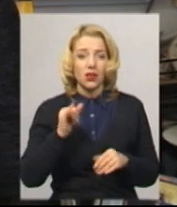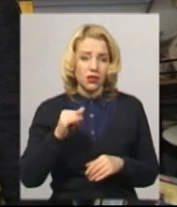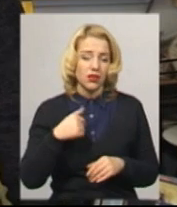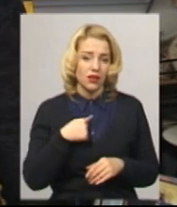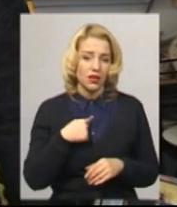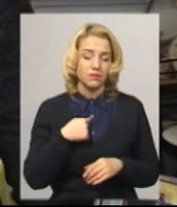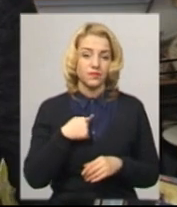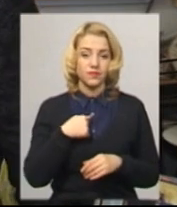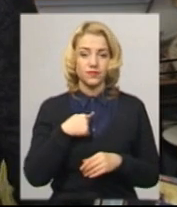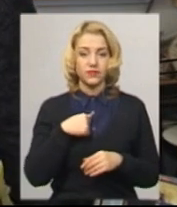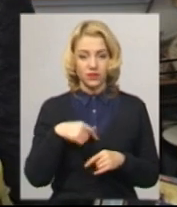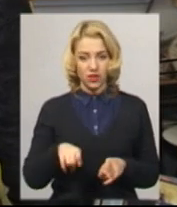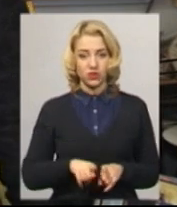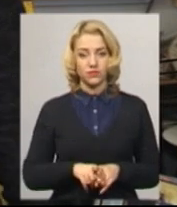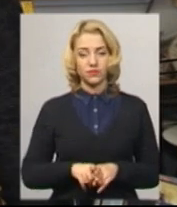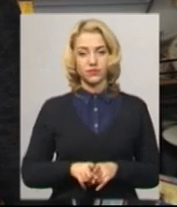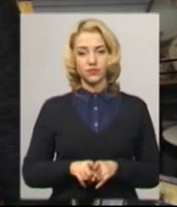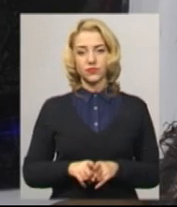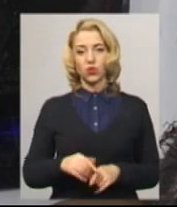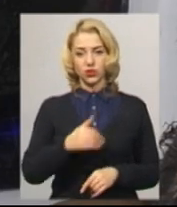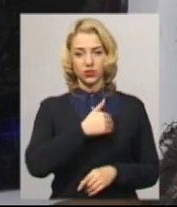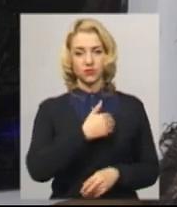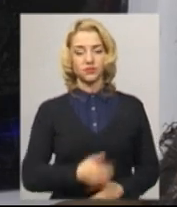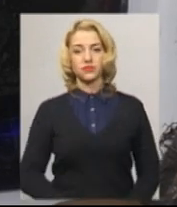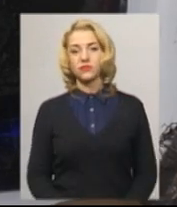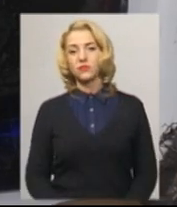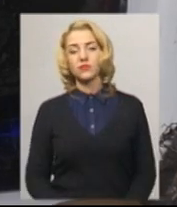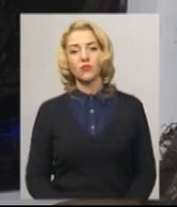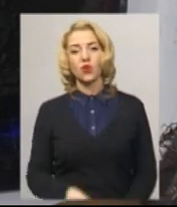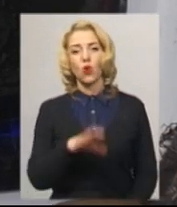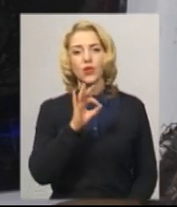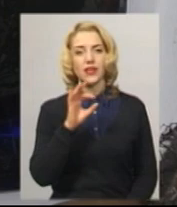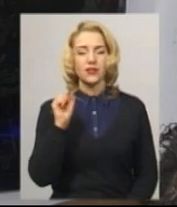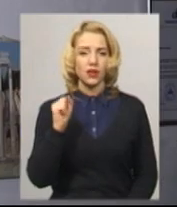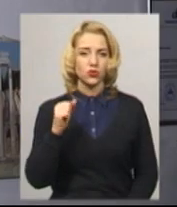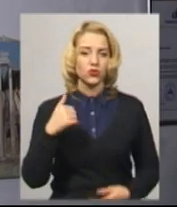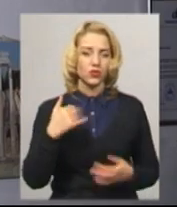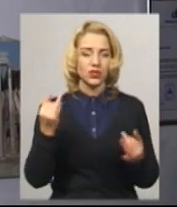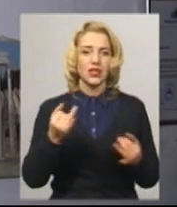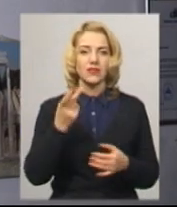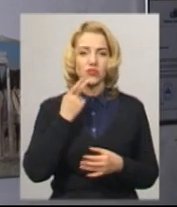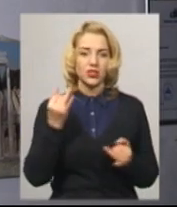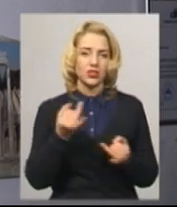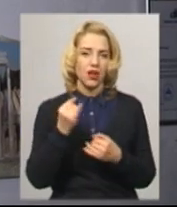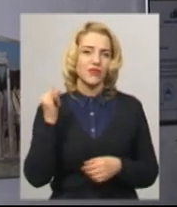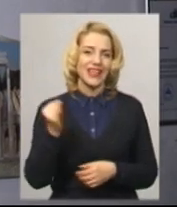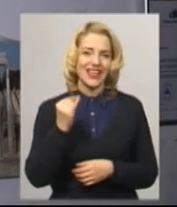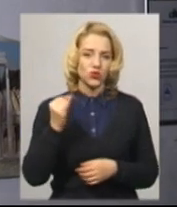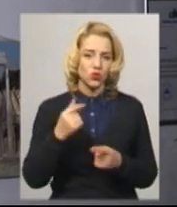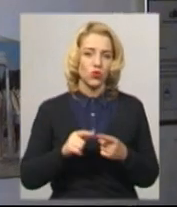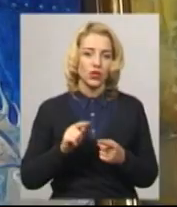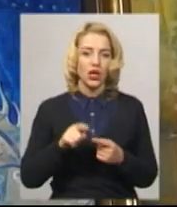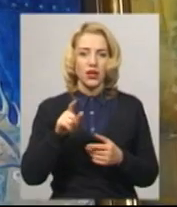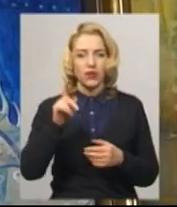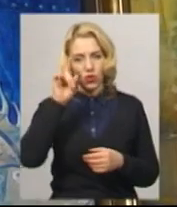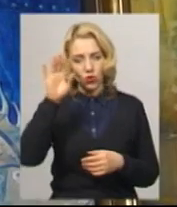принципі, теж хотів. Олександр Антонюк каже, завжди цікавився історією, тому серед його робіт відомі історичні